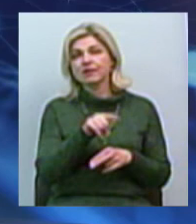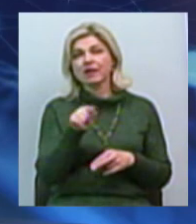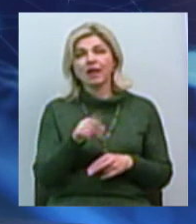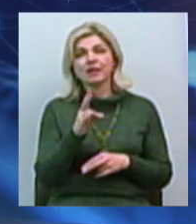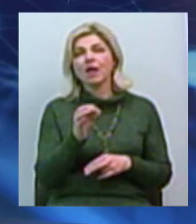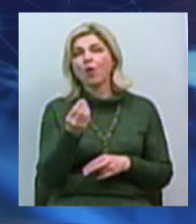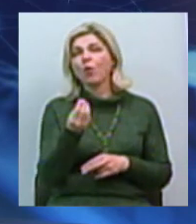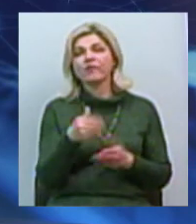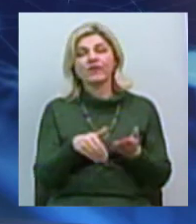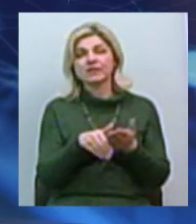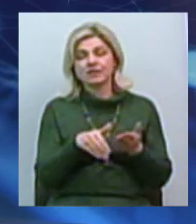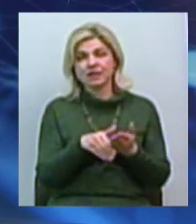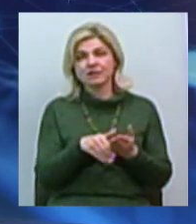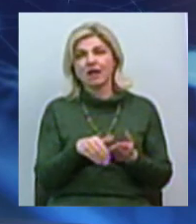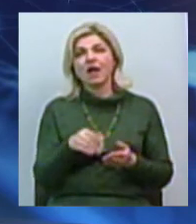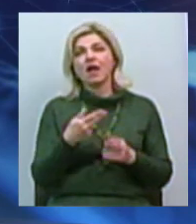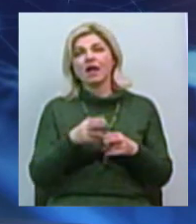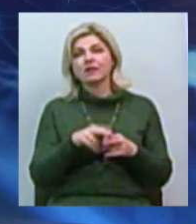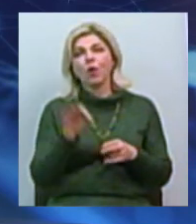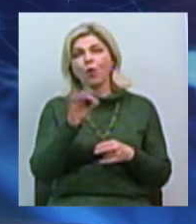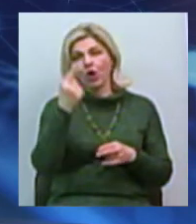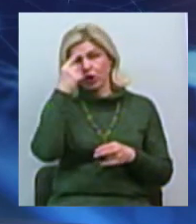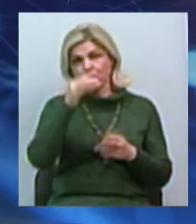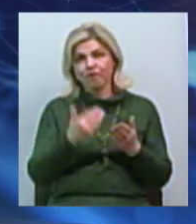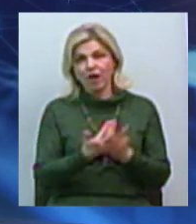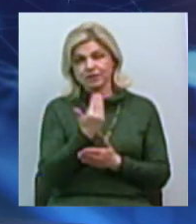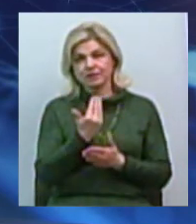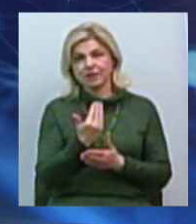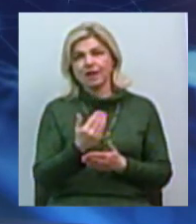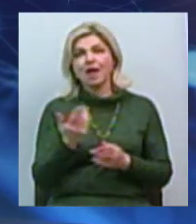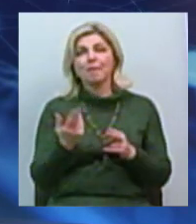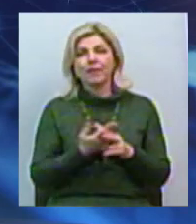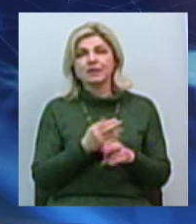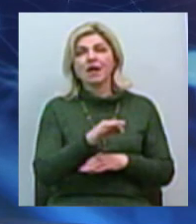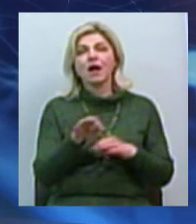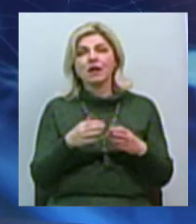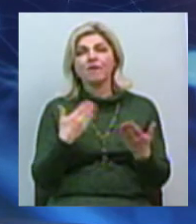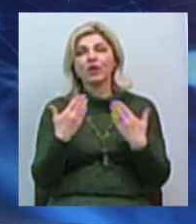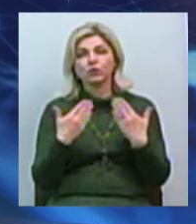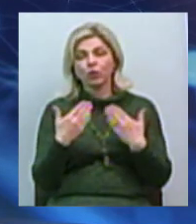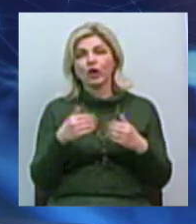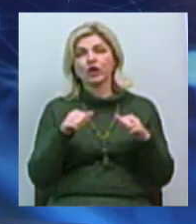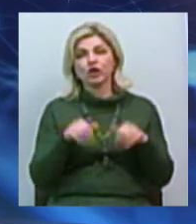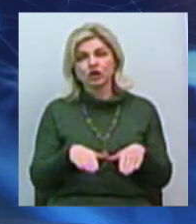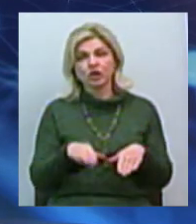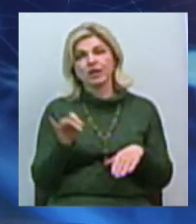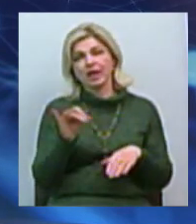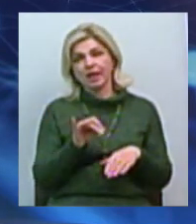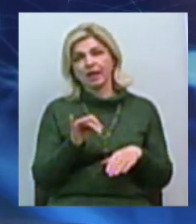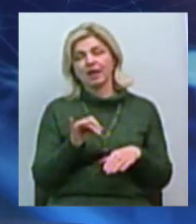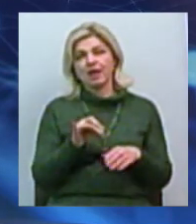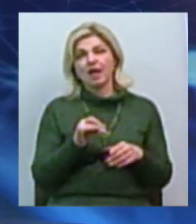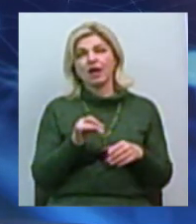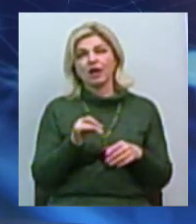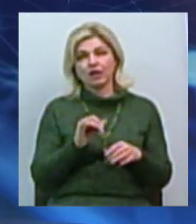інвестиції. Інвестиції – це про інновації. без відповідної архітектури взаємовідносин, рішень та генерації